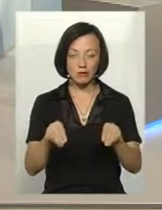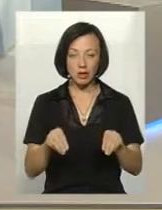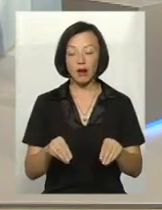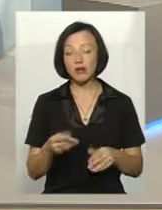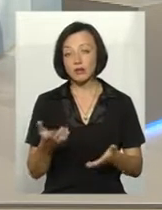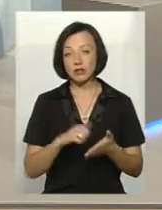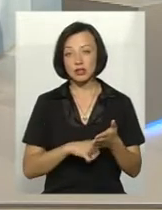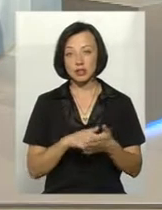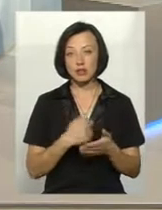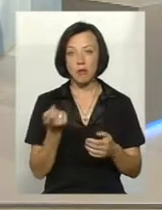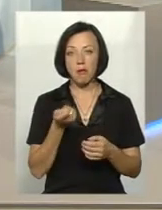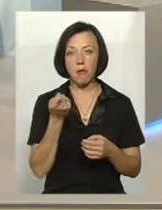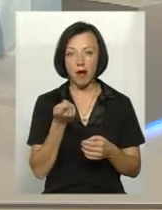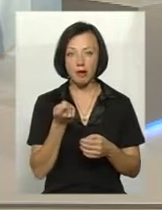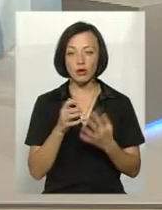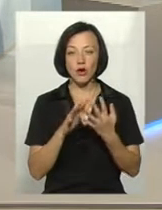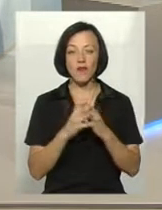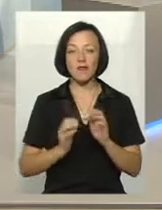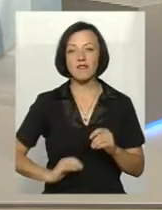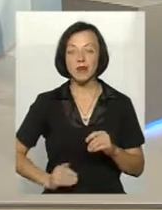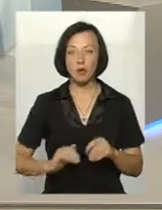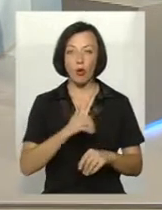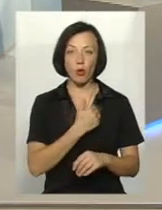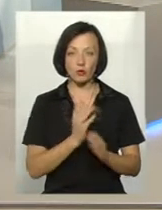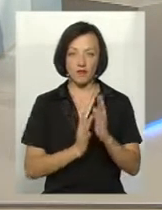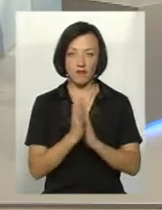що мало аграріїв хочуть її вирощувати.